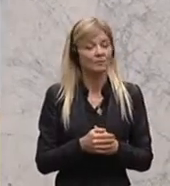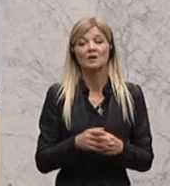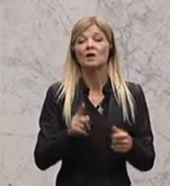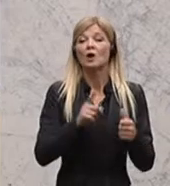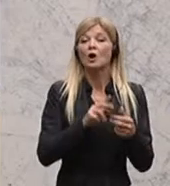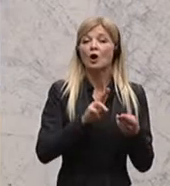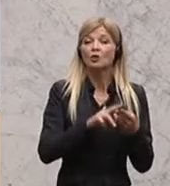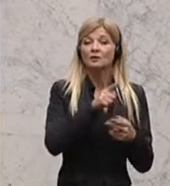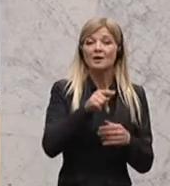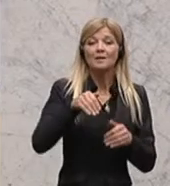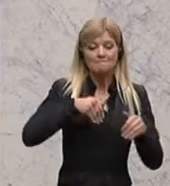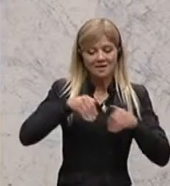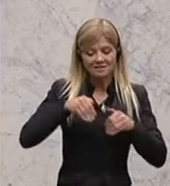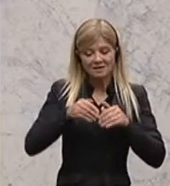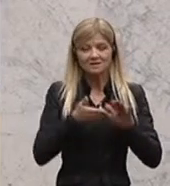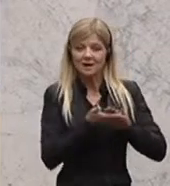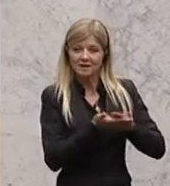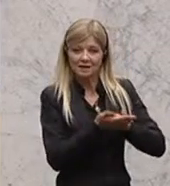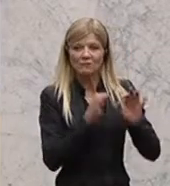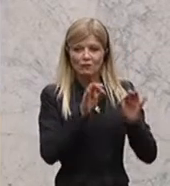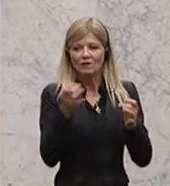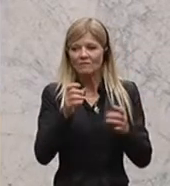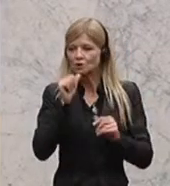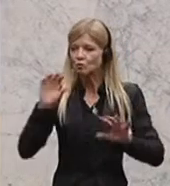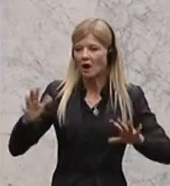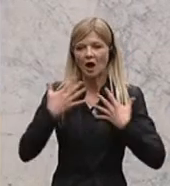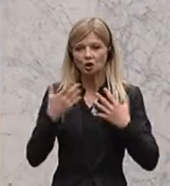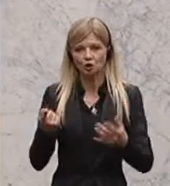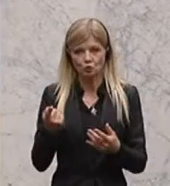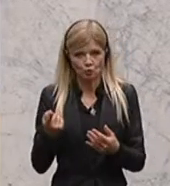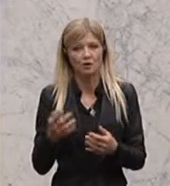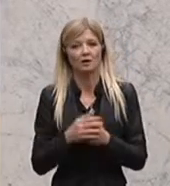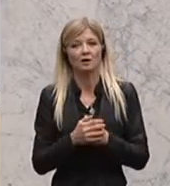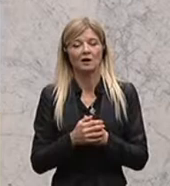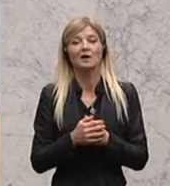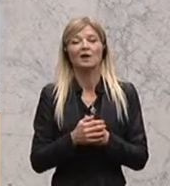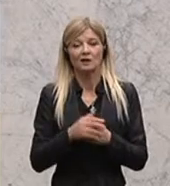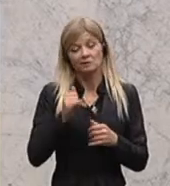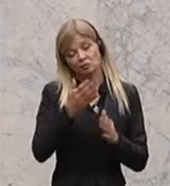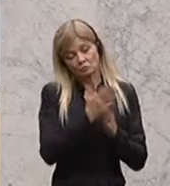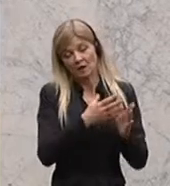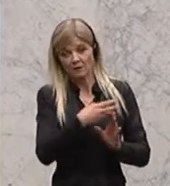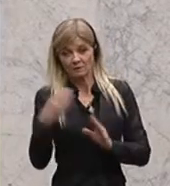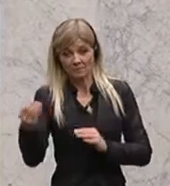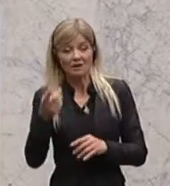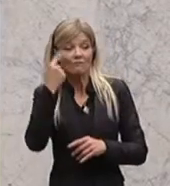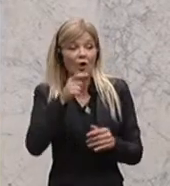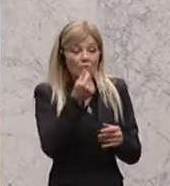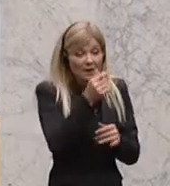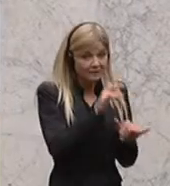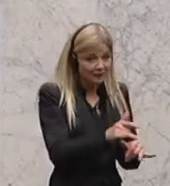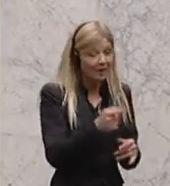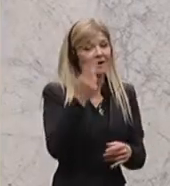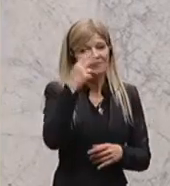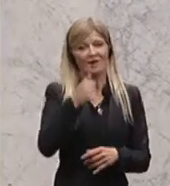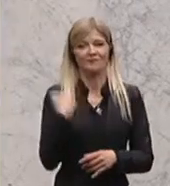Aufwendungen vorgesehen ist, zum Teil in Anspruch nehmen, warum ist der Vorteil überhaupt da? Weil es uns gelungen ist, im Vorjahr Forschung